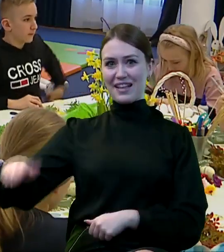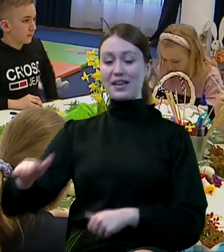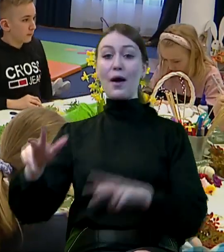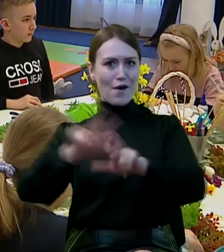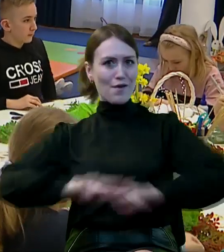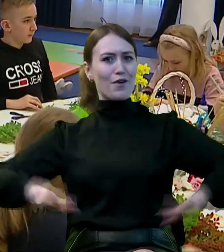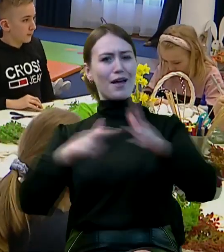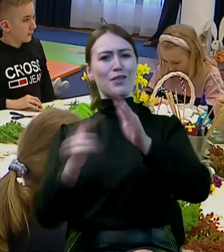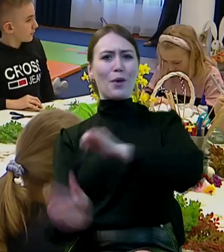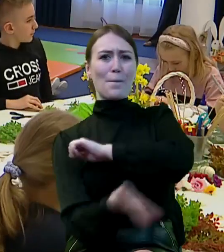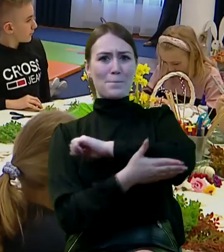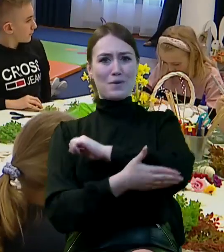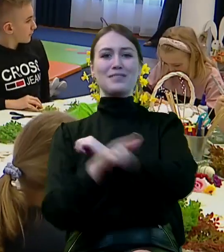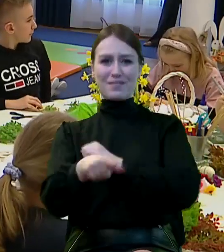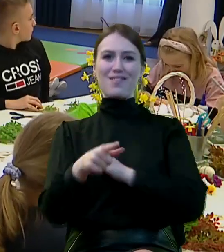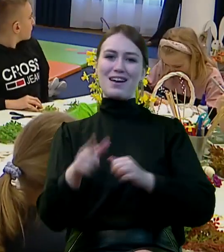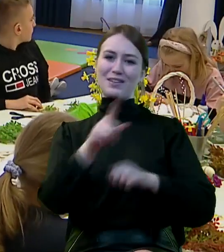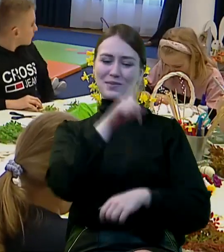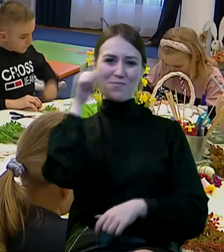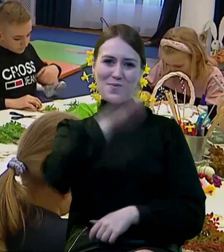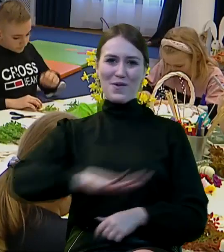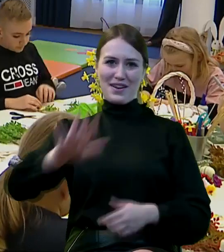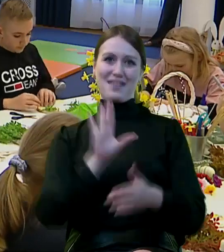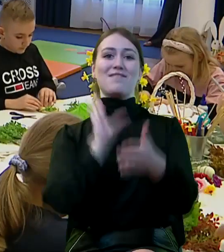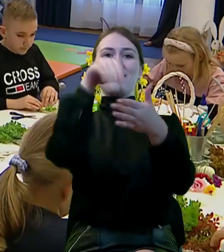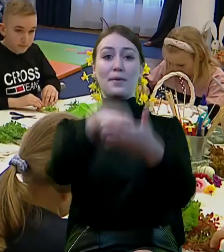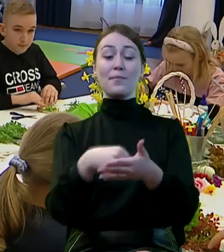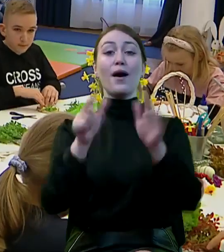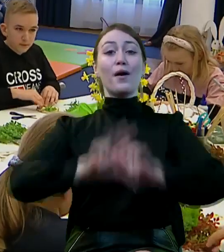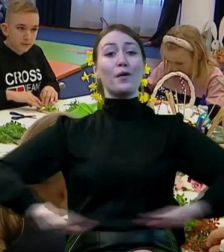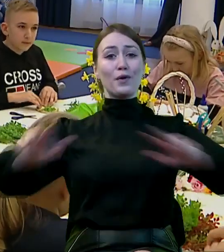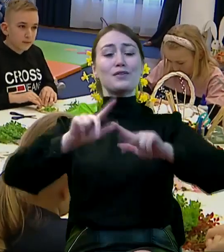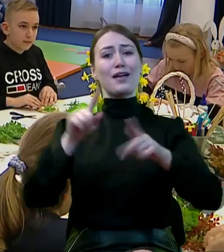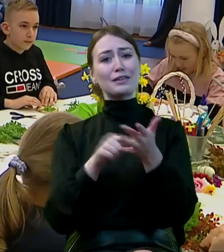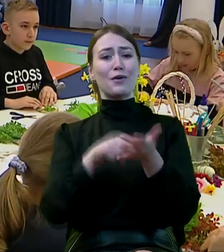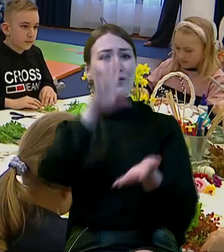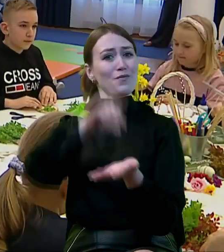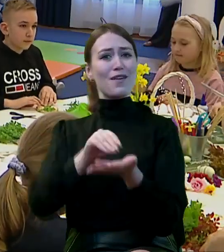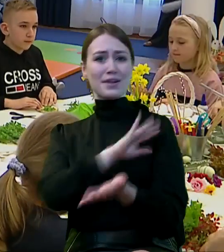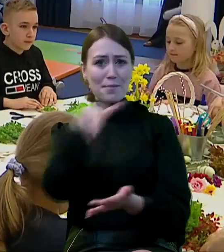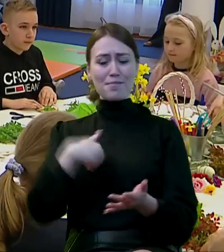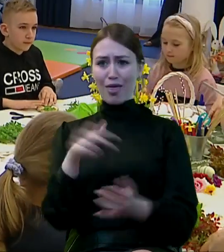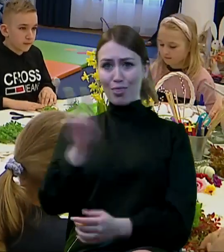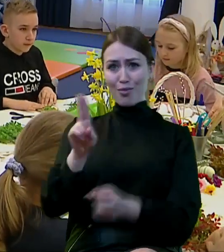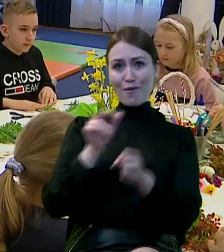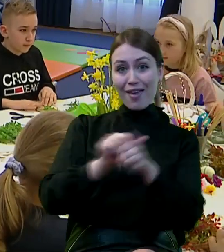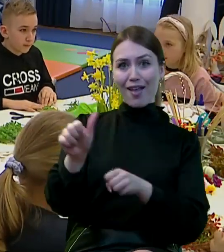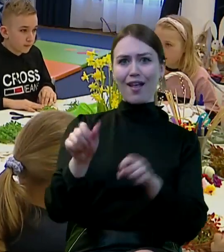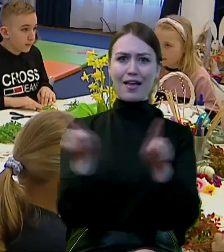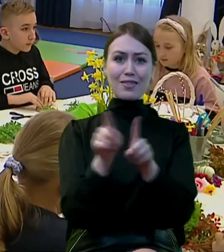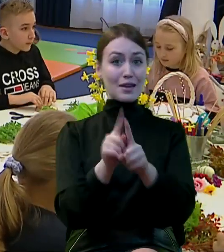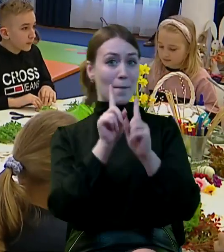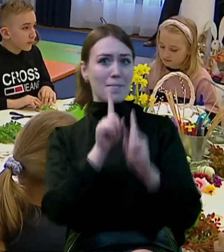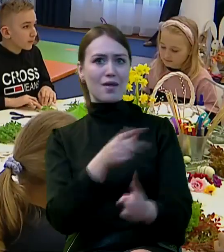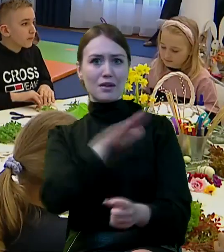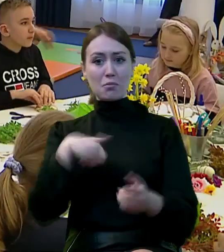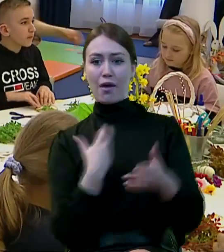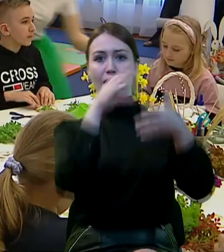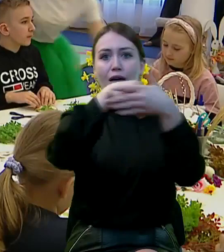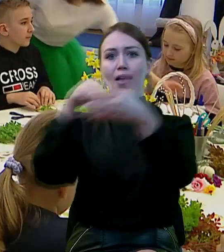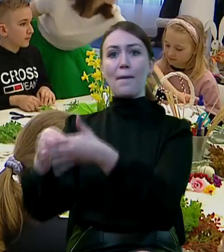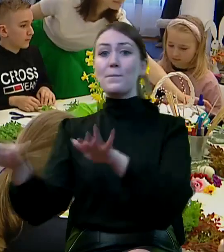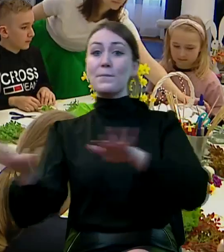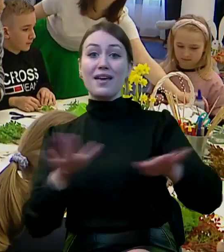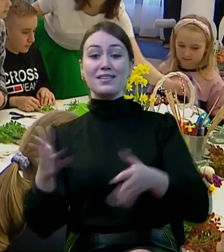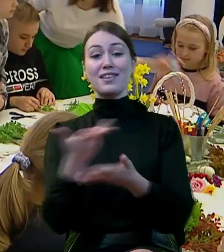Rodzina jest podstawową komórką społeczną. Rodzina świadczy o tym, kim jesteśmy i gdzie tak naprawdę należymy,